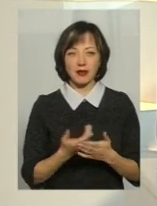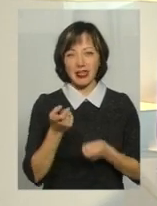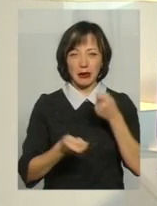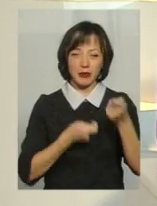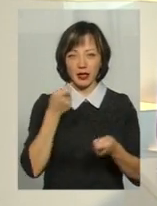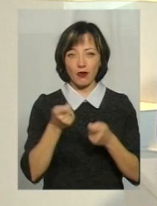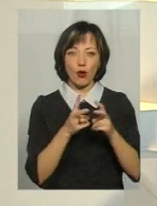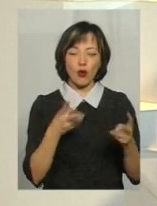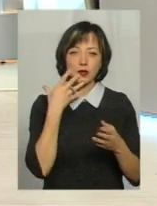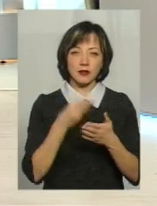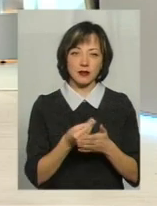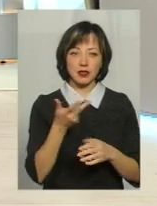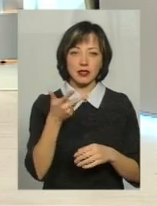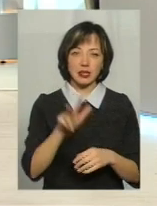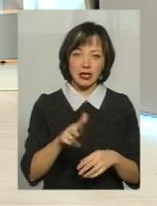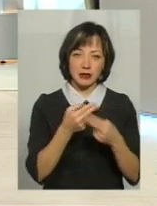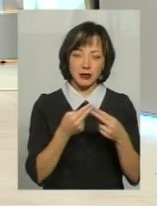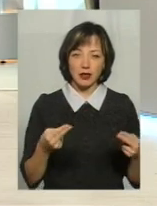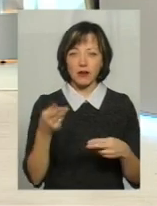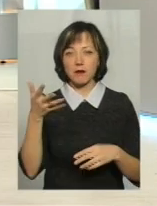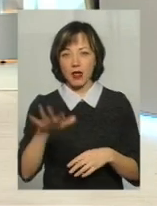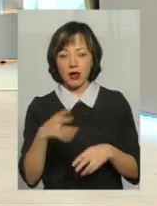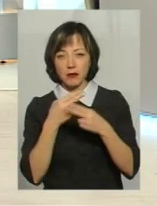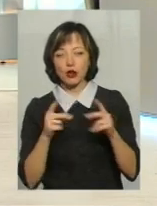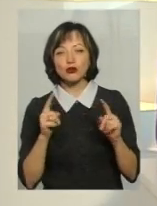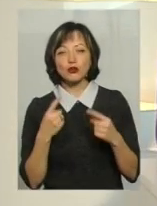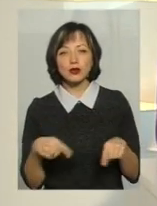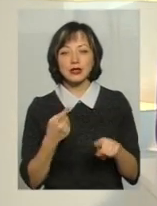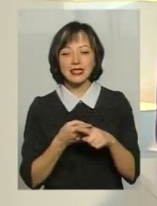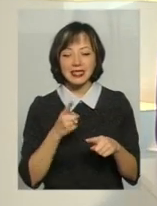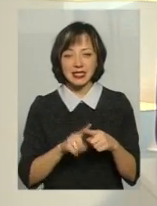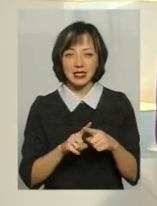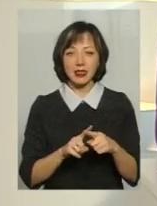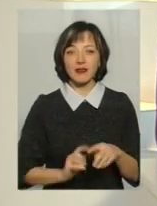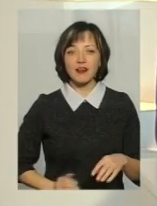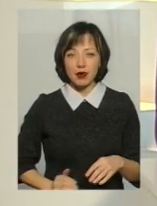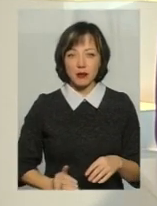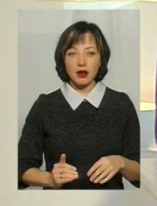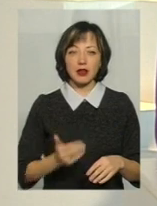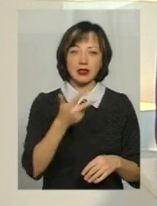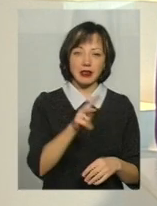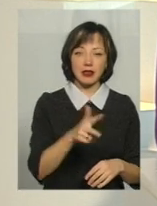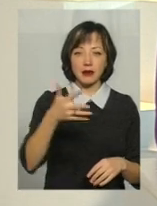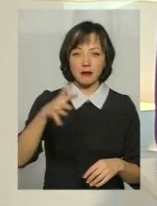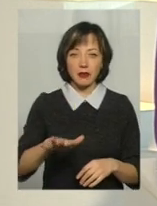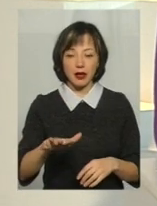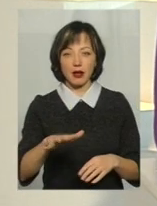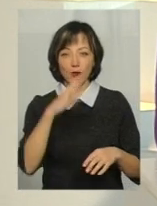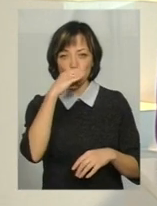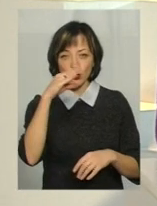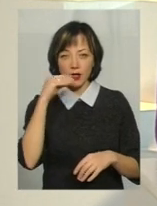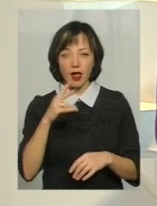перевізники, в когось там, три спринтера, когось п'ять. Чому оці перевізники з трьома, з п'ятьма бусіками,